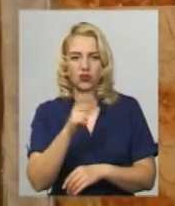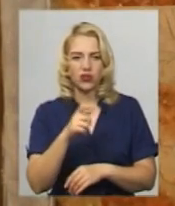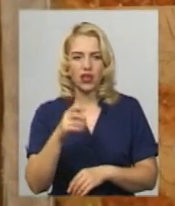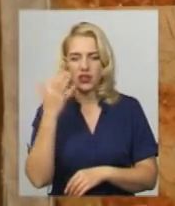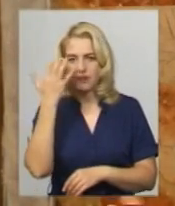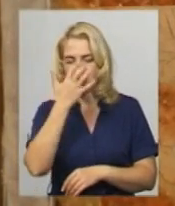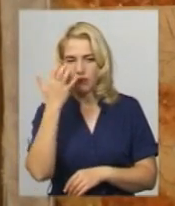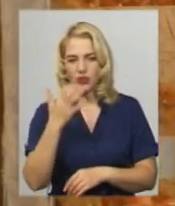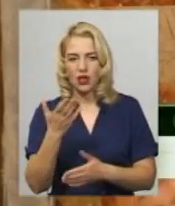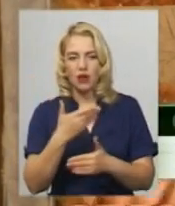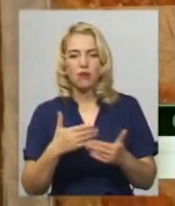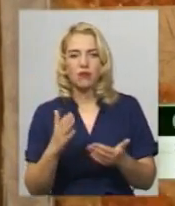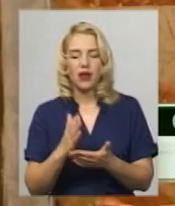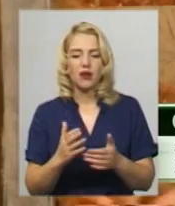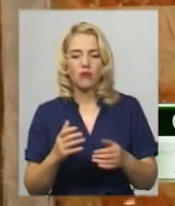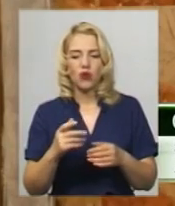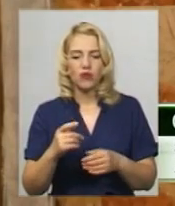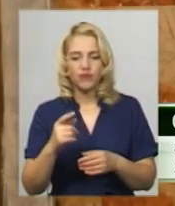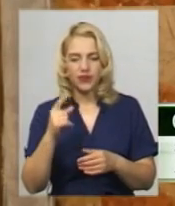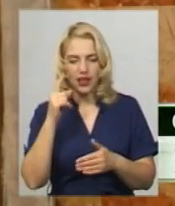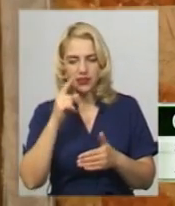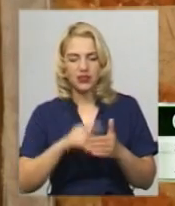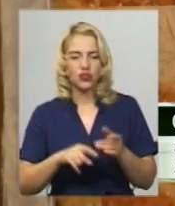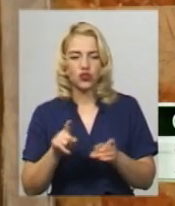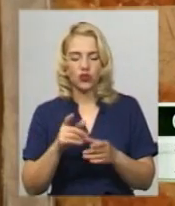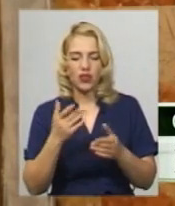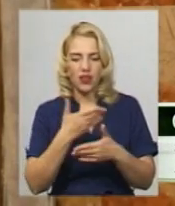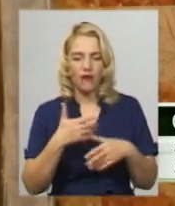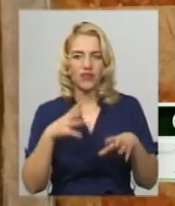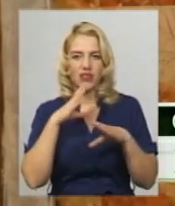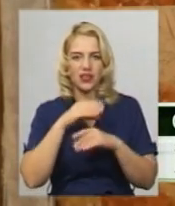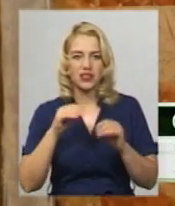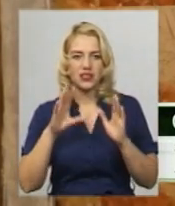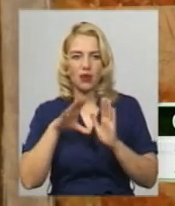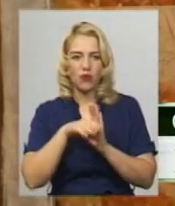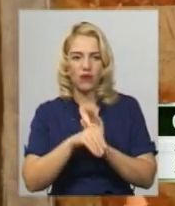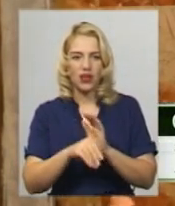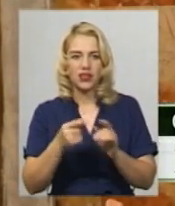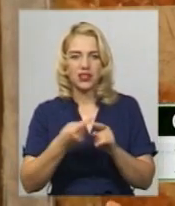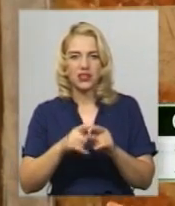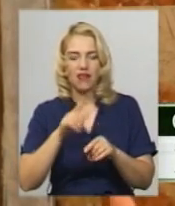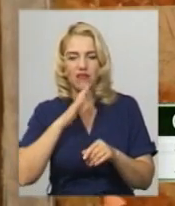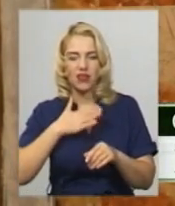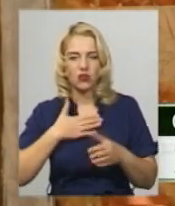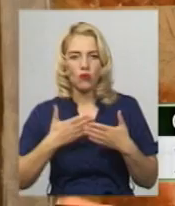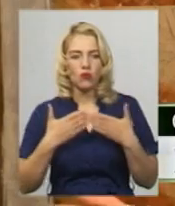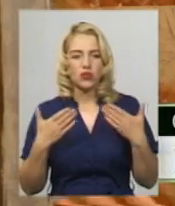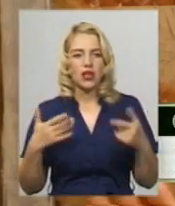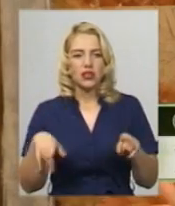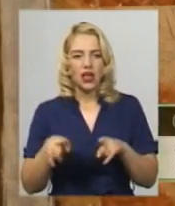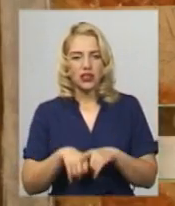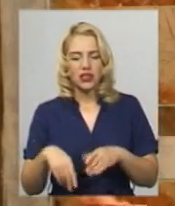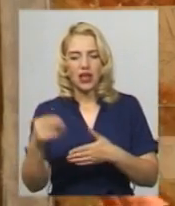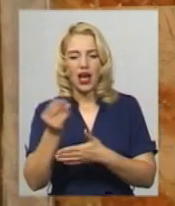«Ми маємо надію, що нам вдасться запровадити такі свої музеї. І такі картини